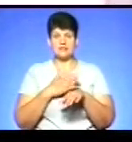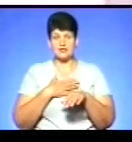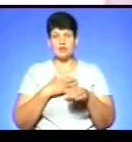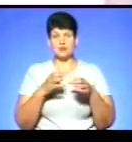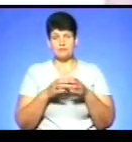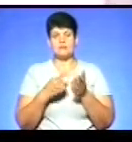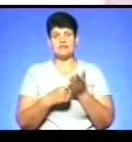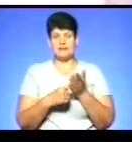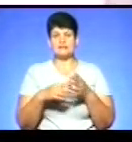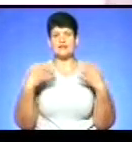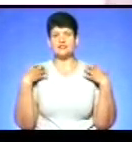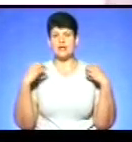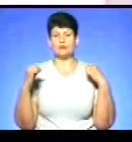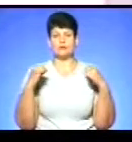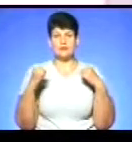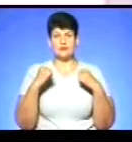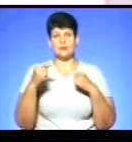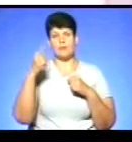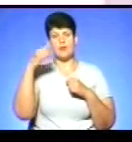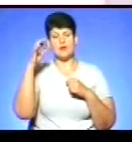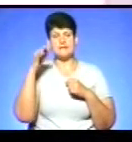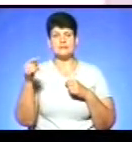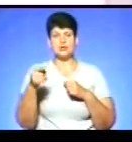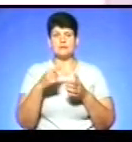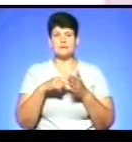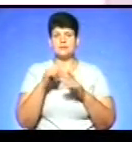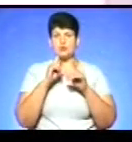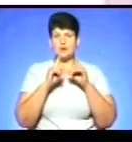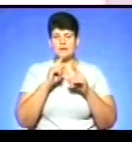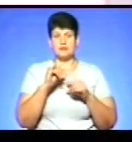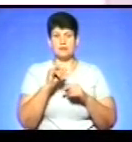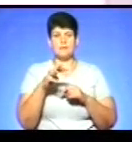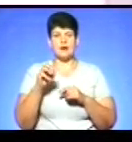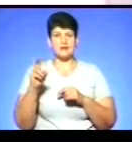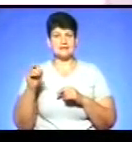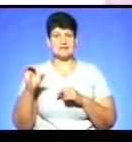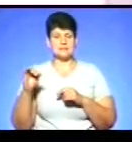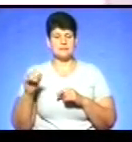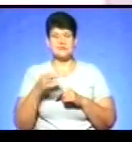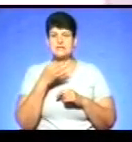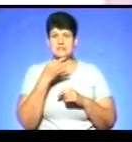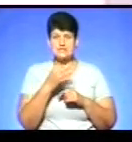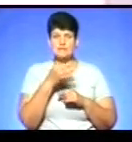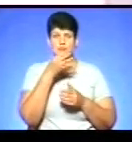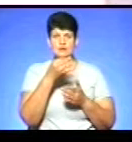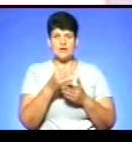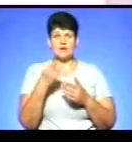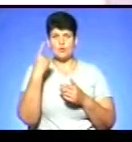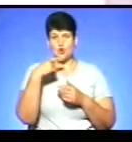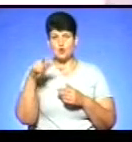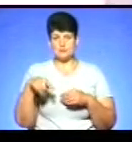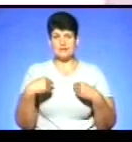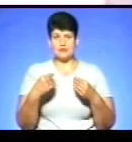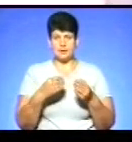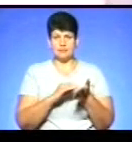підтвердив начальник управління муніципальної поліції Тернопільської міськради Ігор Максимів. Він повідомив відповідальним особам, надано припис